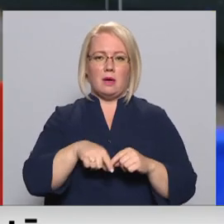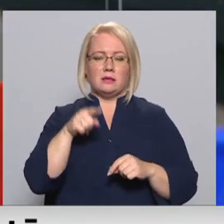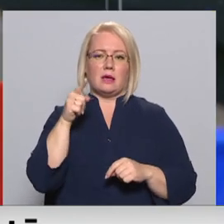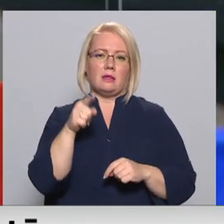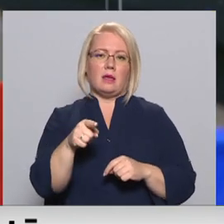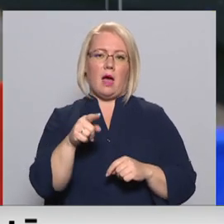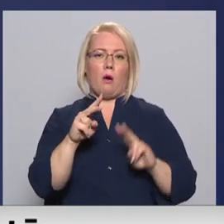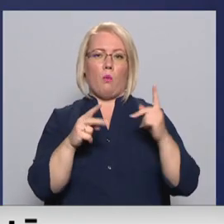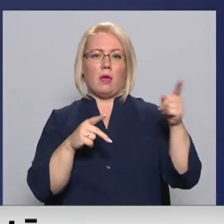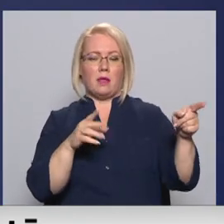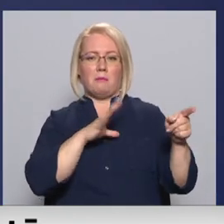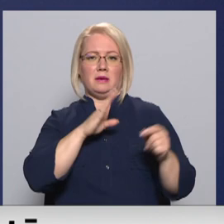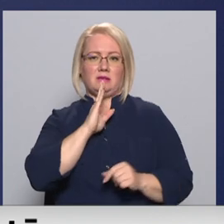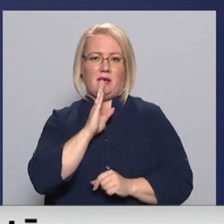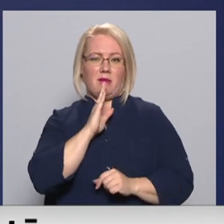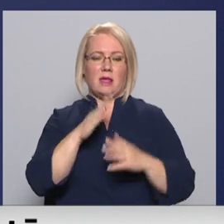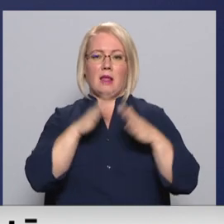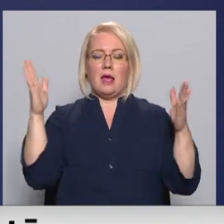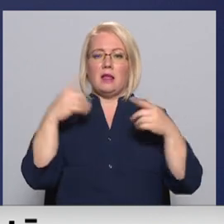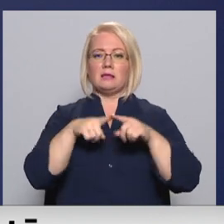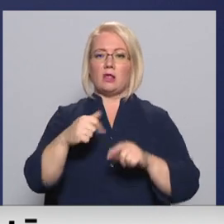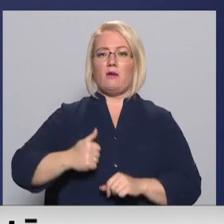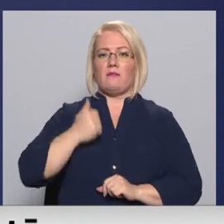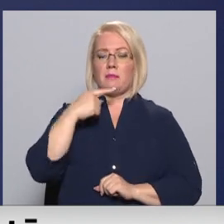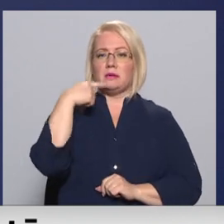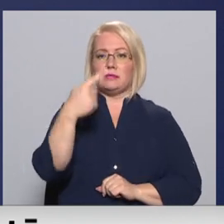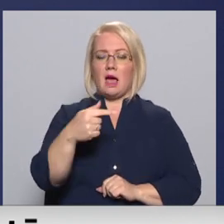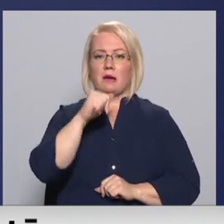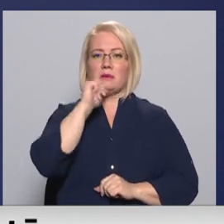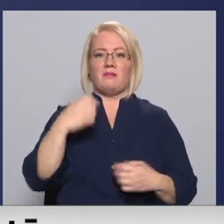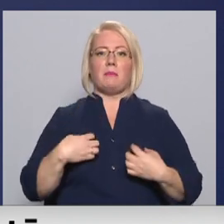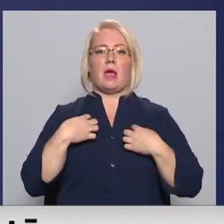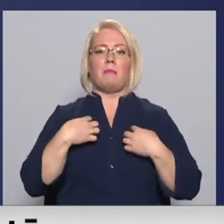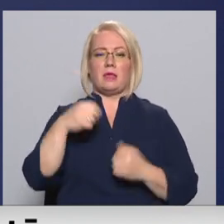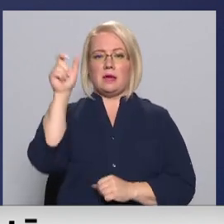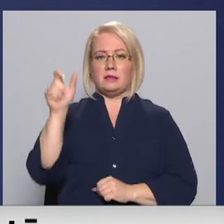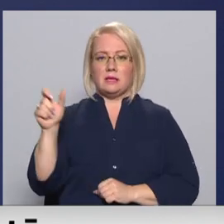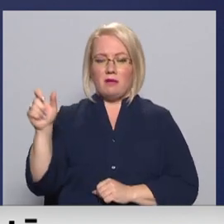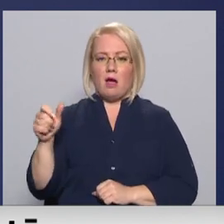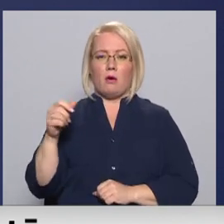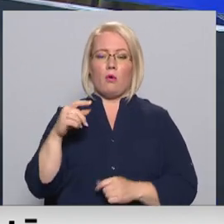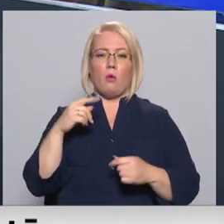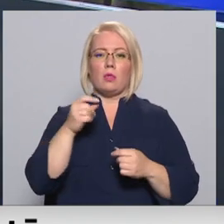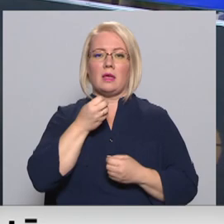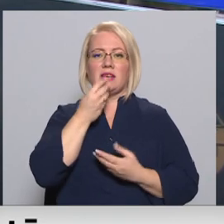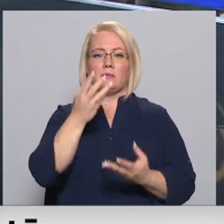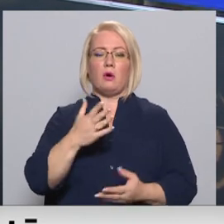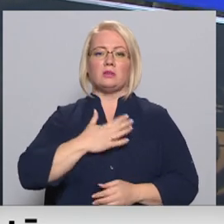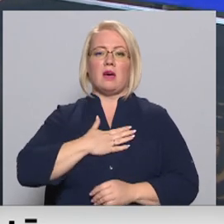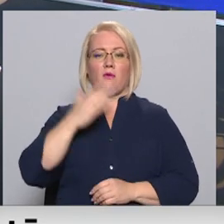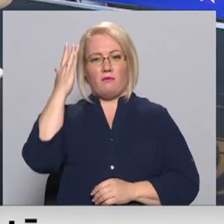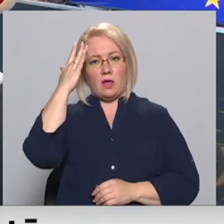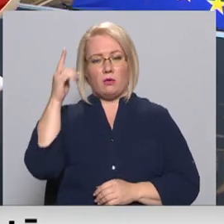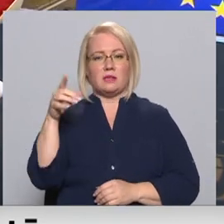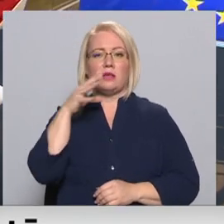piemēram sievieta. Lielās tehnoloģija kompānijas saka, mēs nevaram ievērzēt cilvēkus pauzu savu viedokli, bet kas ir noziegums reālajā